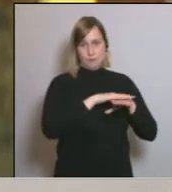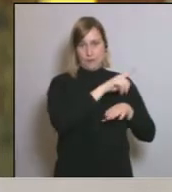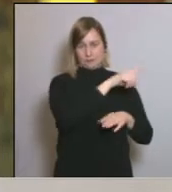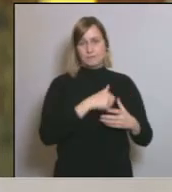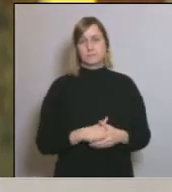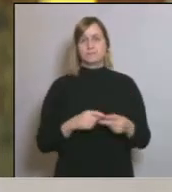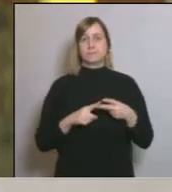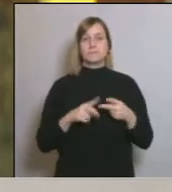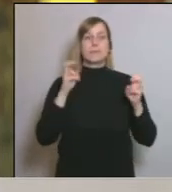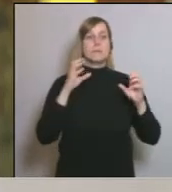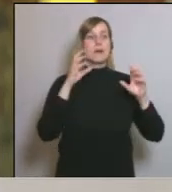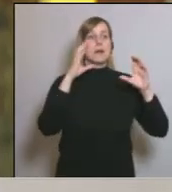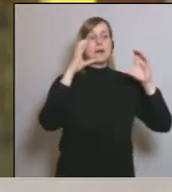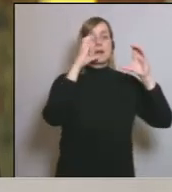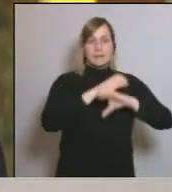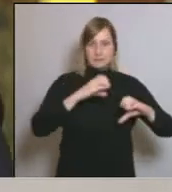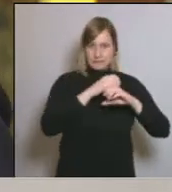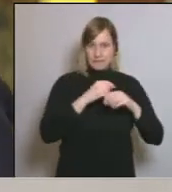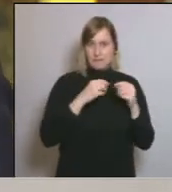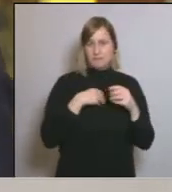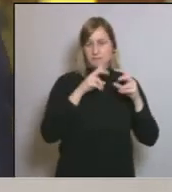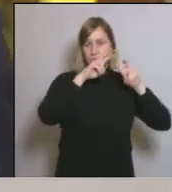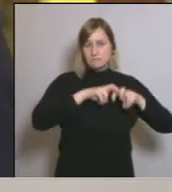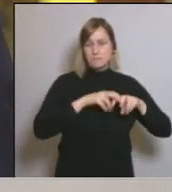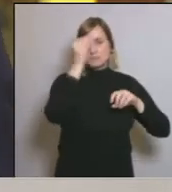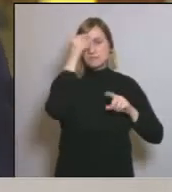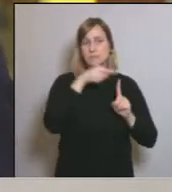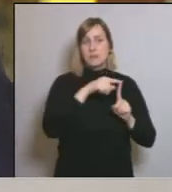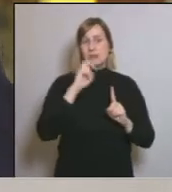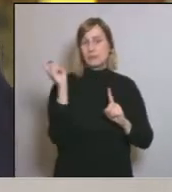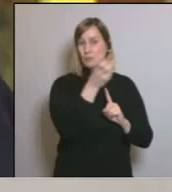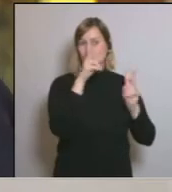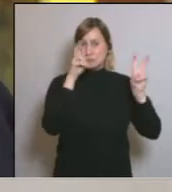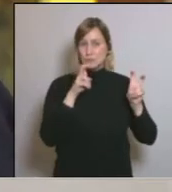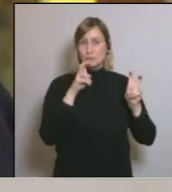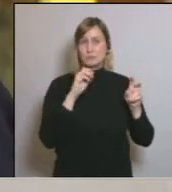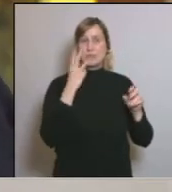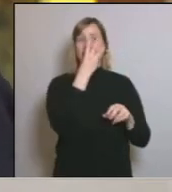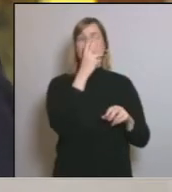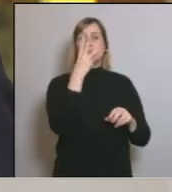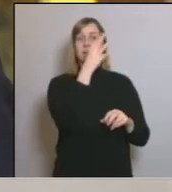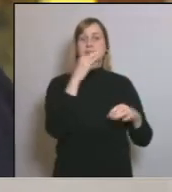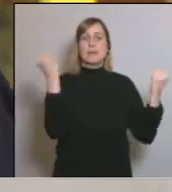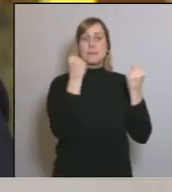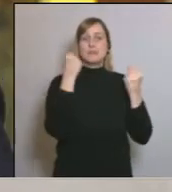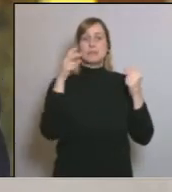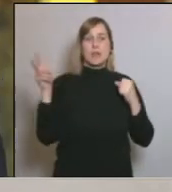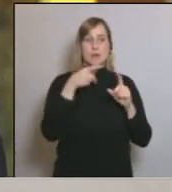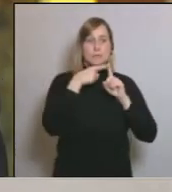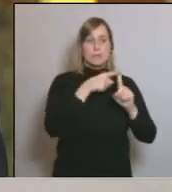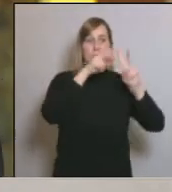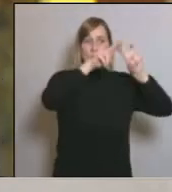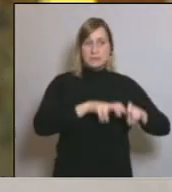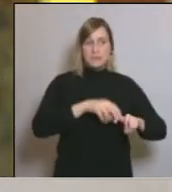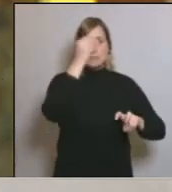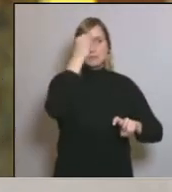recerca i a les telecomunicacions. Sobre la recerca creiem que els recursos dels 30 milions d'euros dedicats a la recerca tampoc